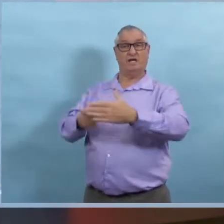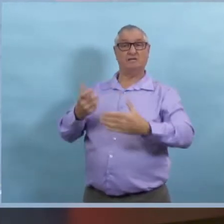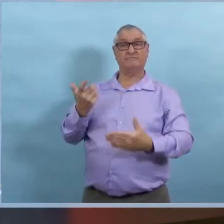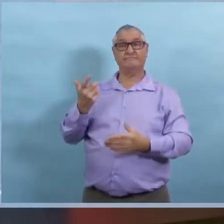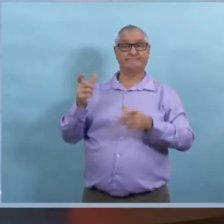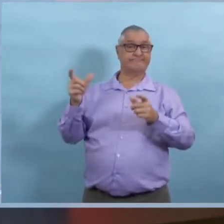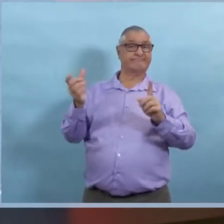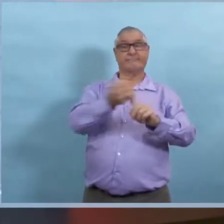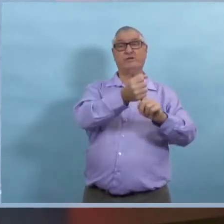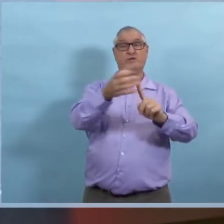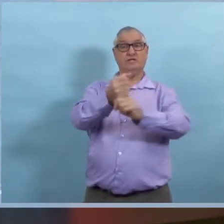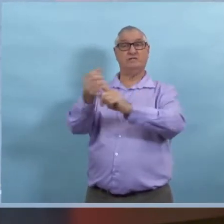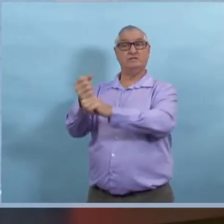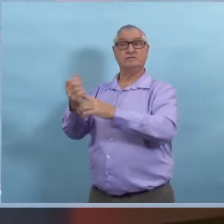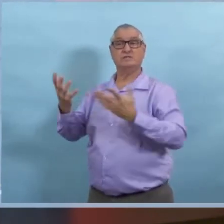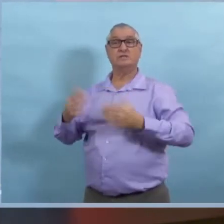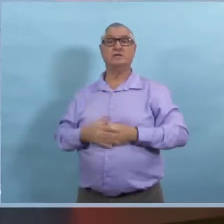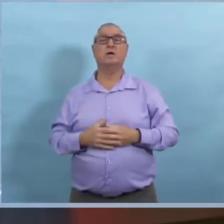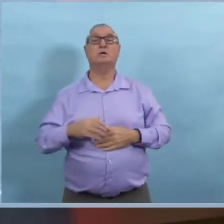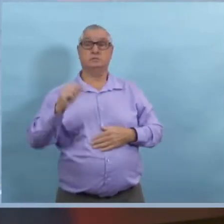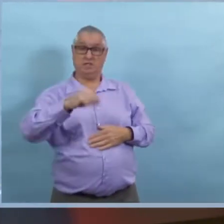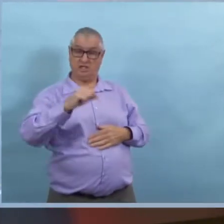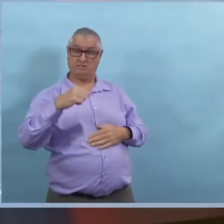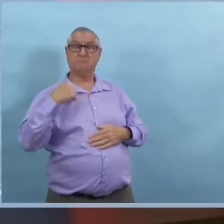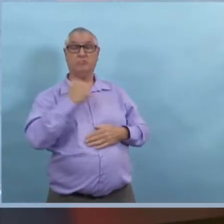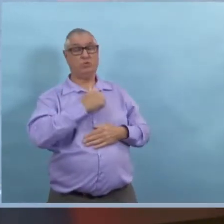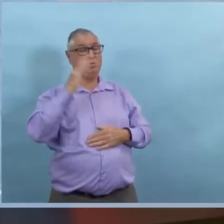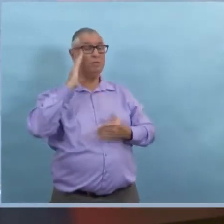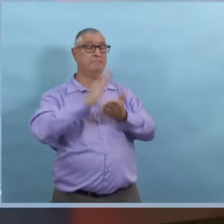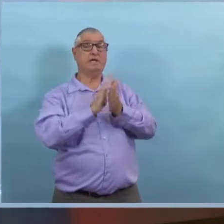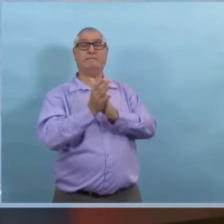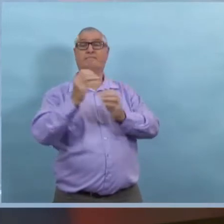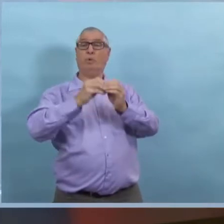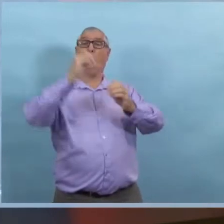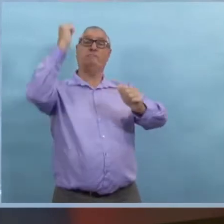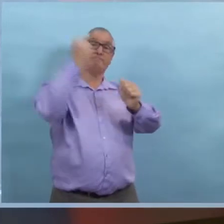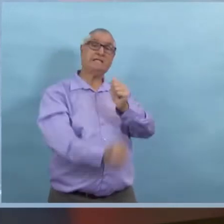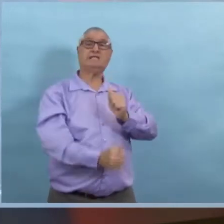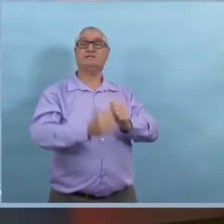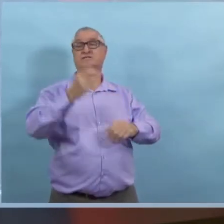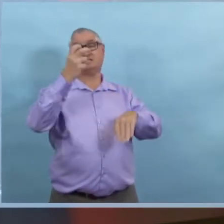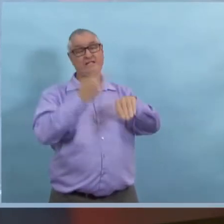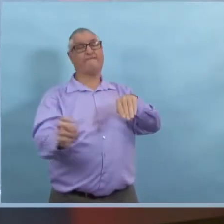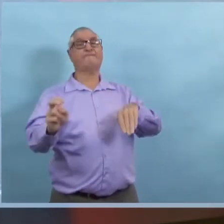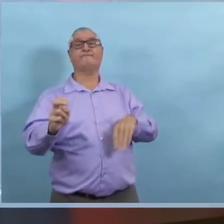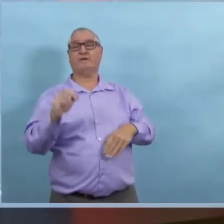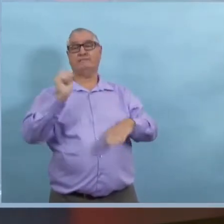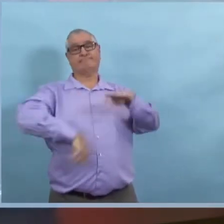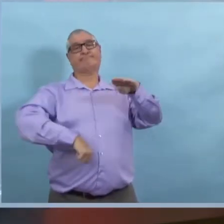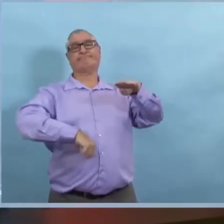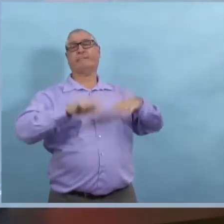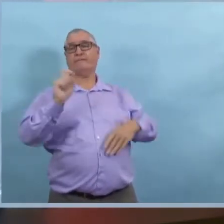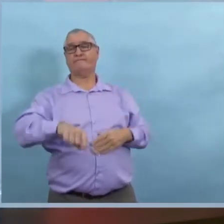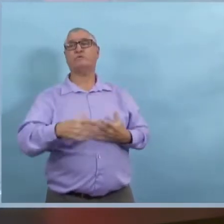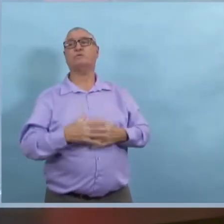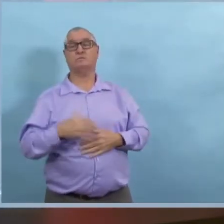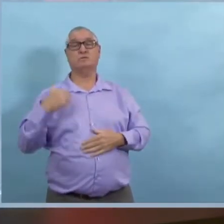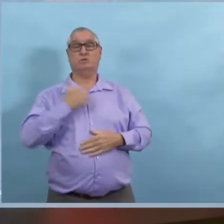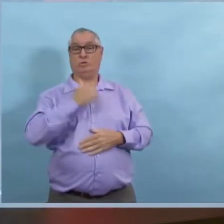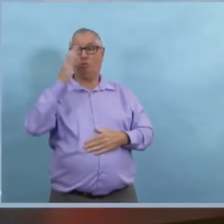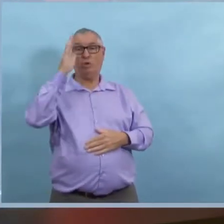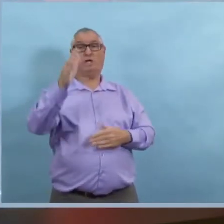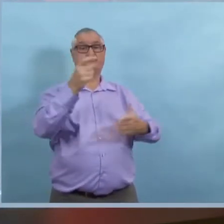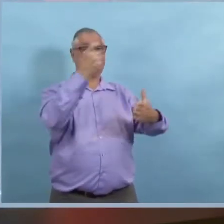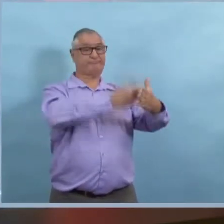cette règle ? Je crois que notre plan, c'est exactement ça. Nous allons commencer à être beaucoup plus strict au niveau de l